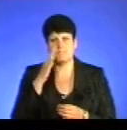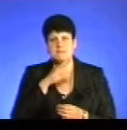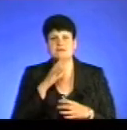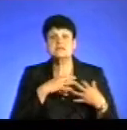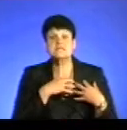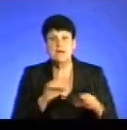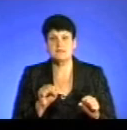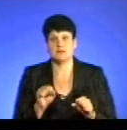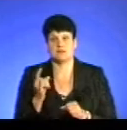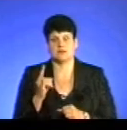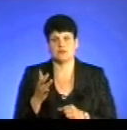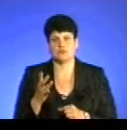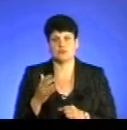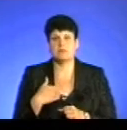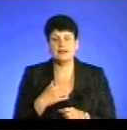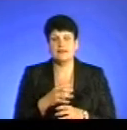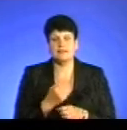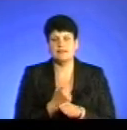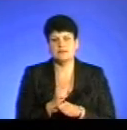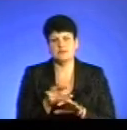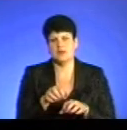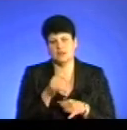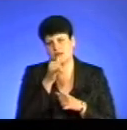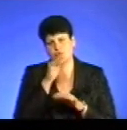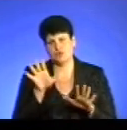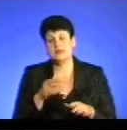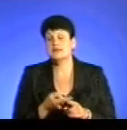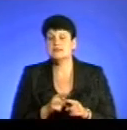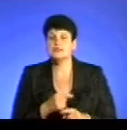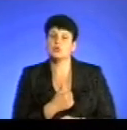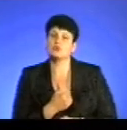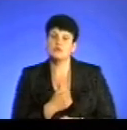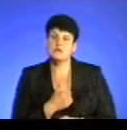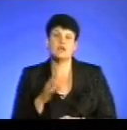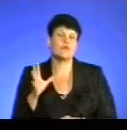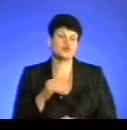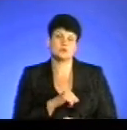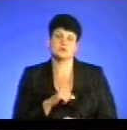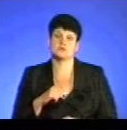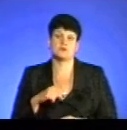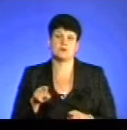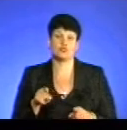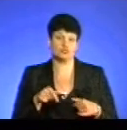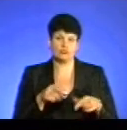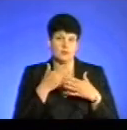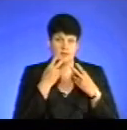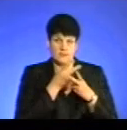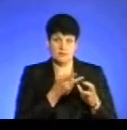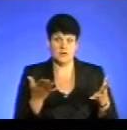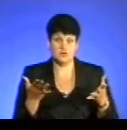нашу дитину. Ми насильно не забираємо, бо це добровільне, у нас все на добровільних засадах. Ви бачите, тут у нас немає ніяких